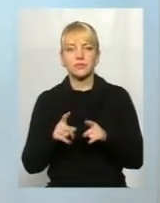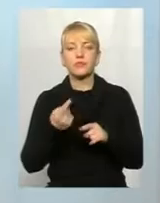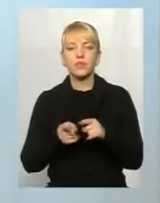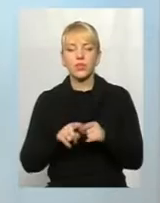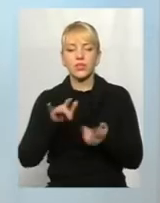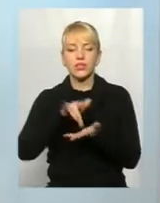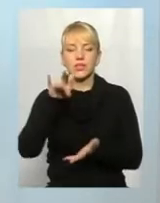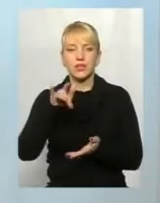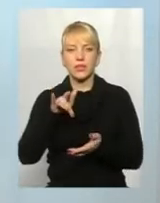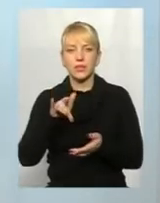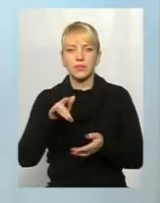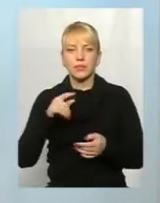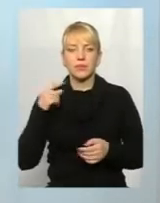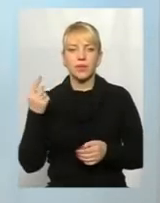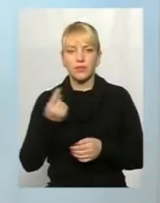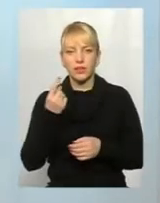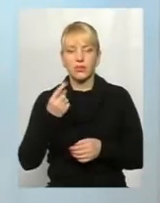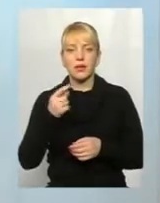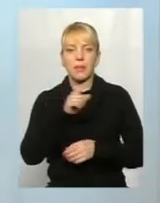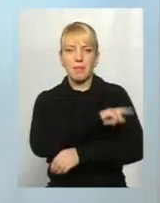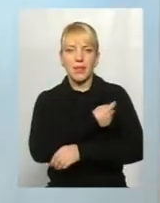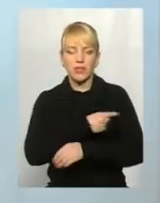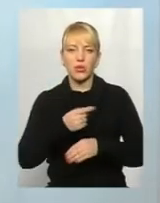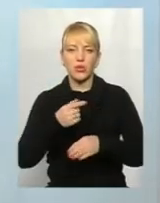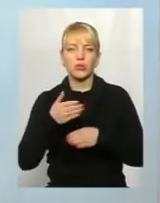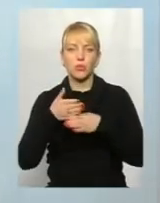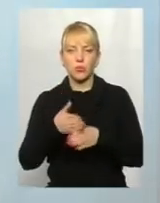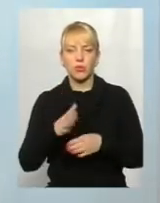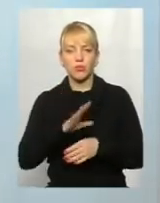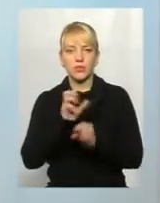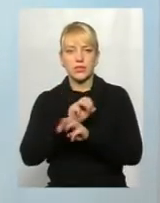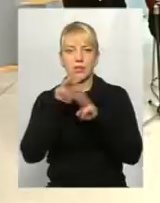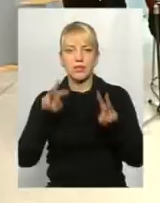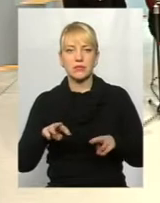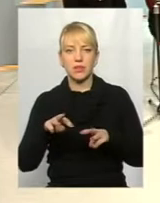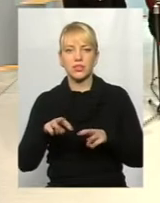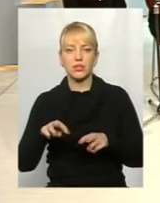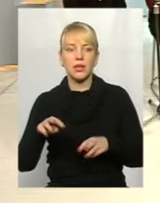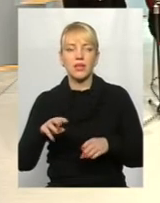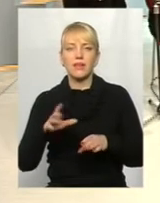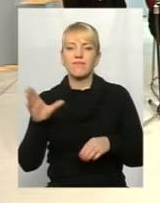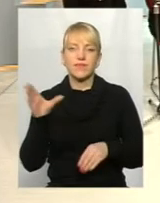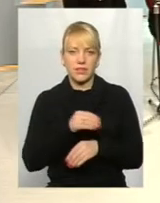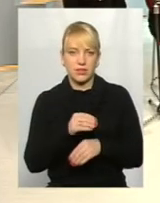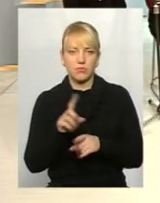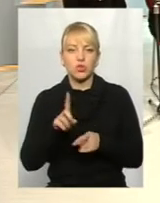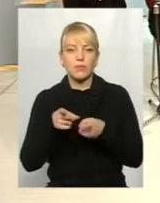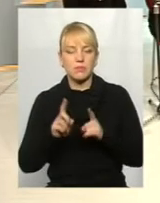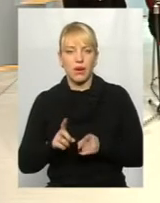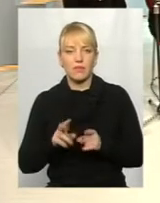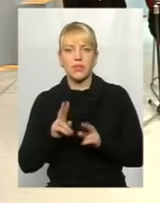центри первинної медико-санітарної допомоги були забезпечені максимально всім, щоб справді, як